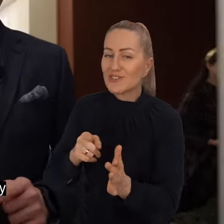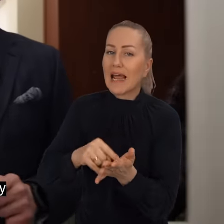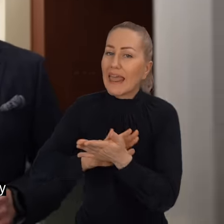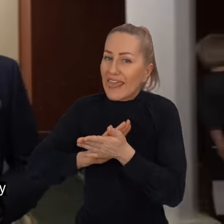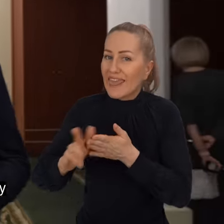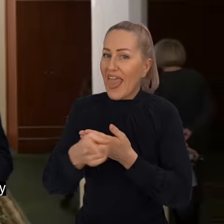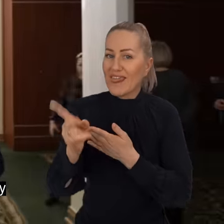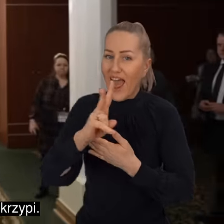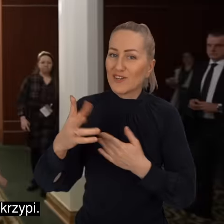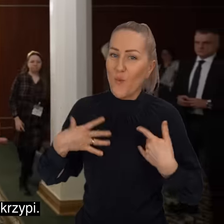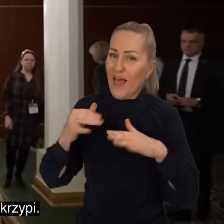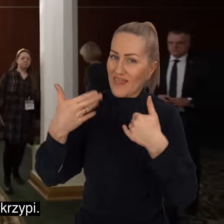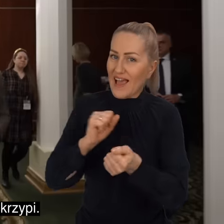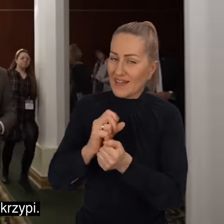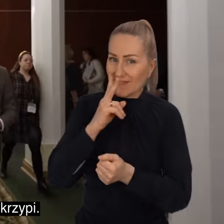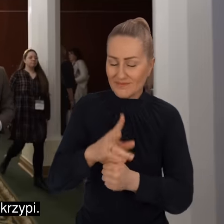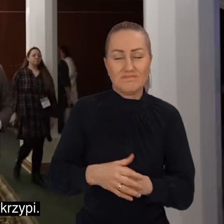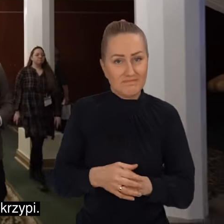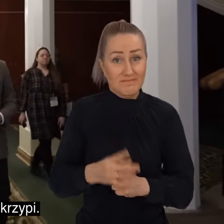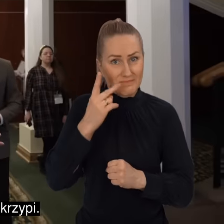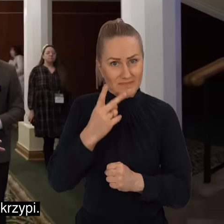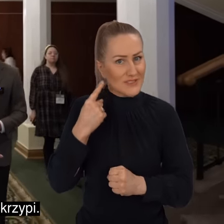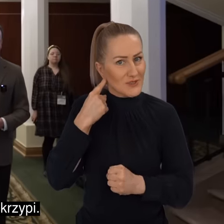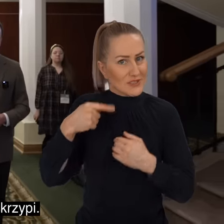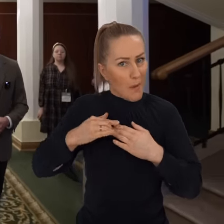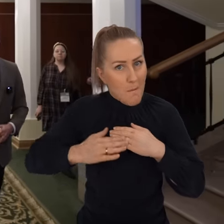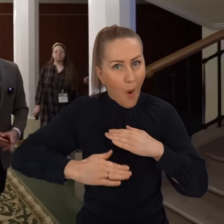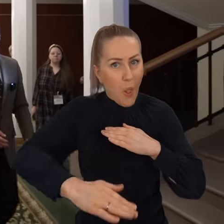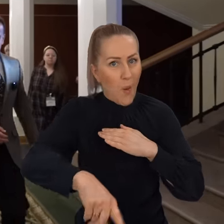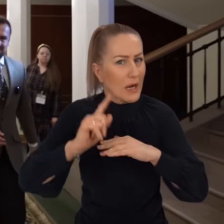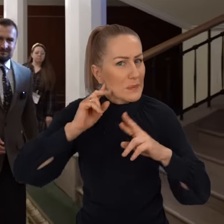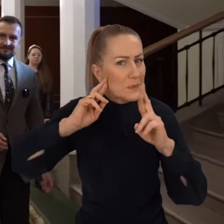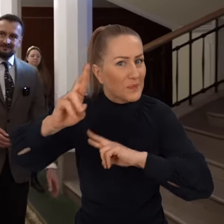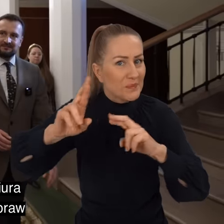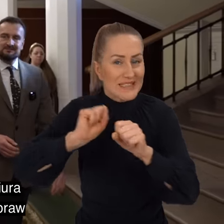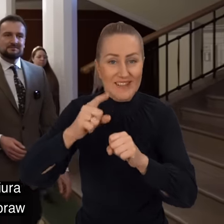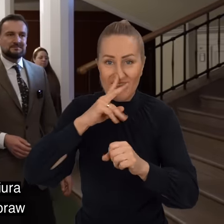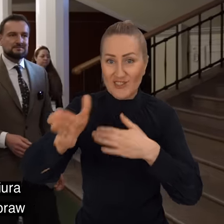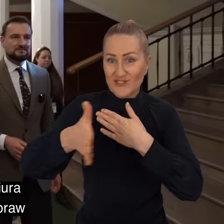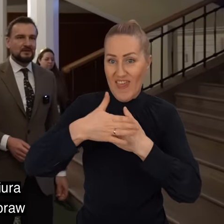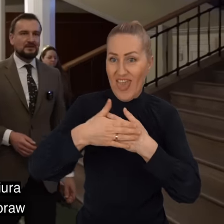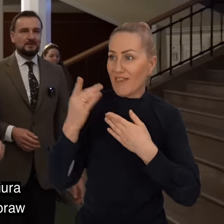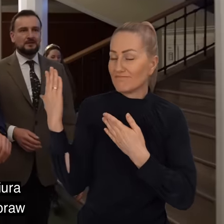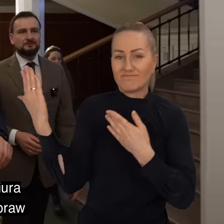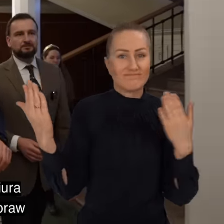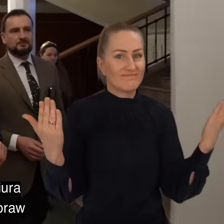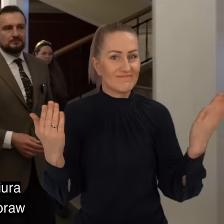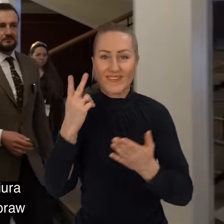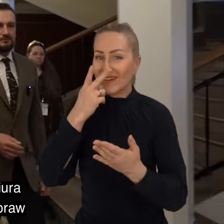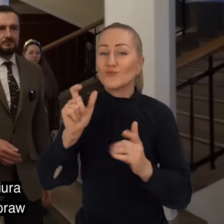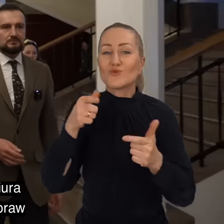w taki właśnie sposób. Jak Państwo słyszą, podłoga skrzypi, te drzwi też z epoki. Dzisiaj mieszczą się tutaj biura